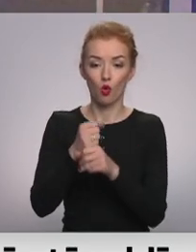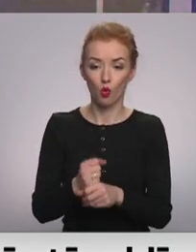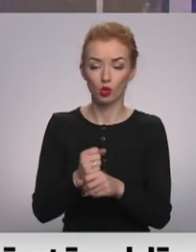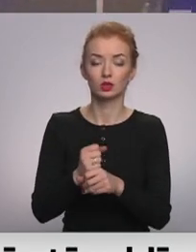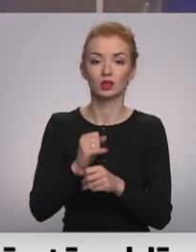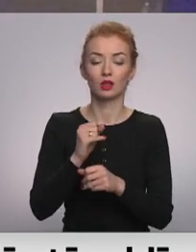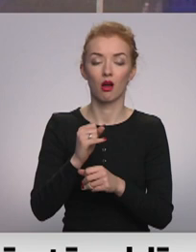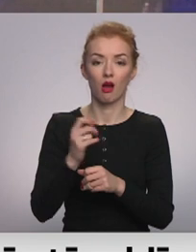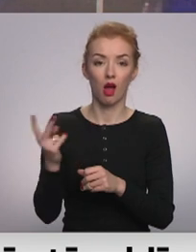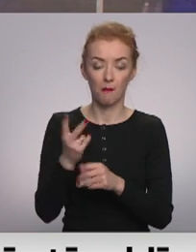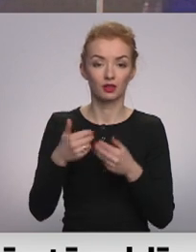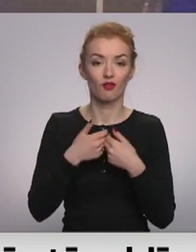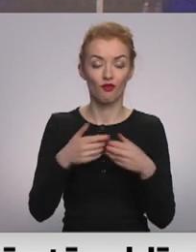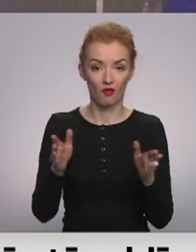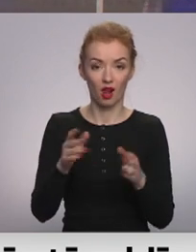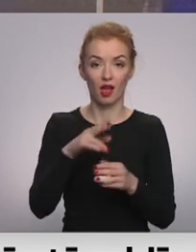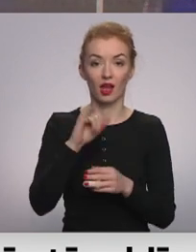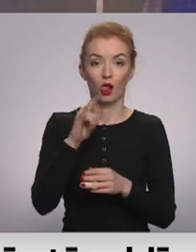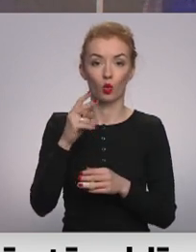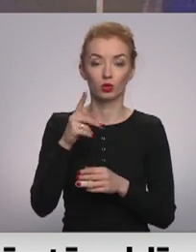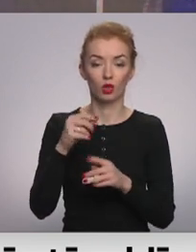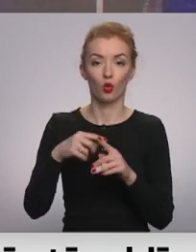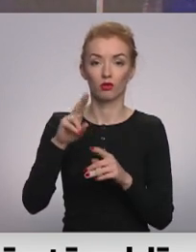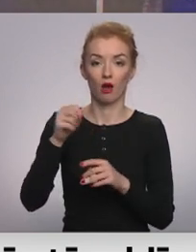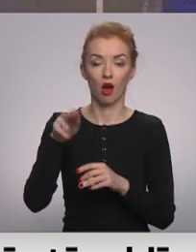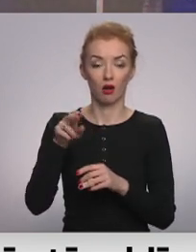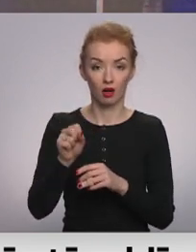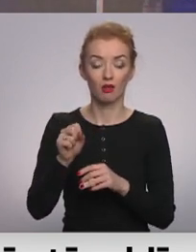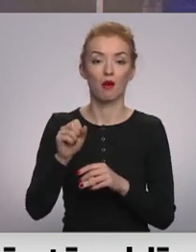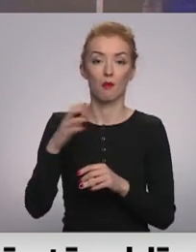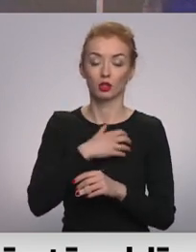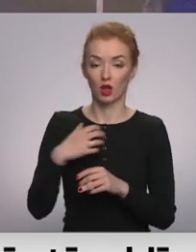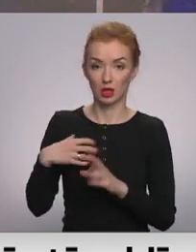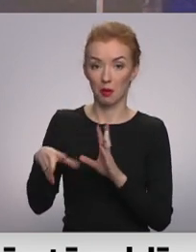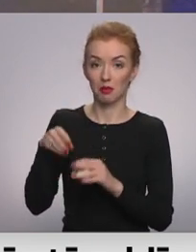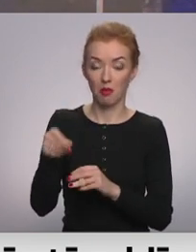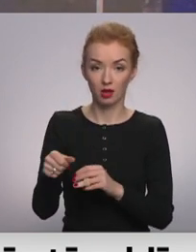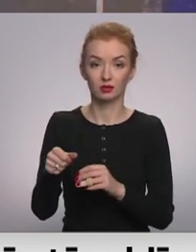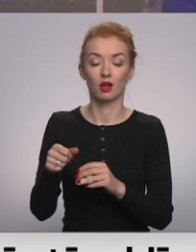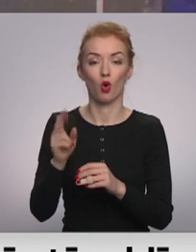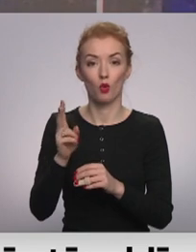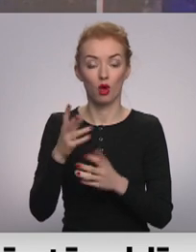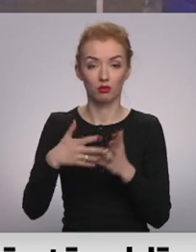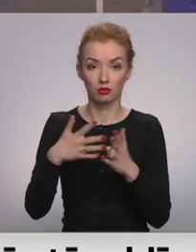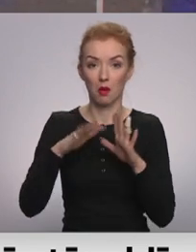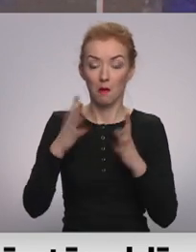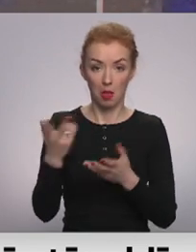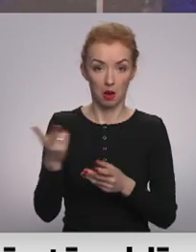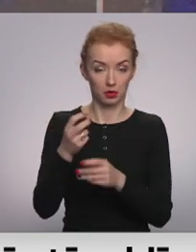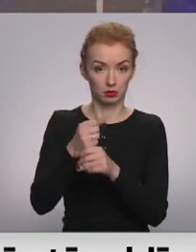dagdas atkal ir atvērtas pašvaldības lēmušas apmaksāt uzturēšanas izdevums, taču kā ar savā autoosti joprojām ir slēgta.